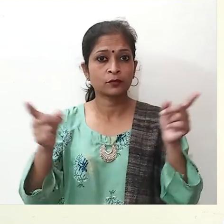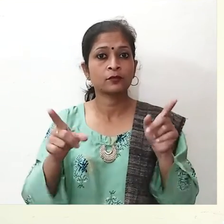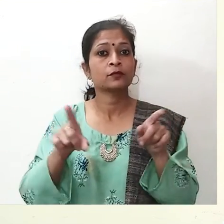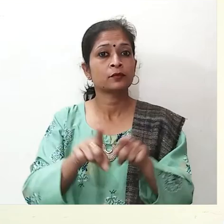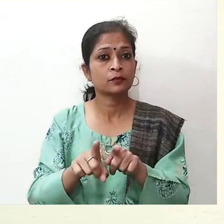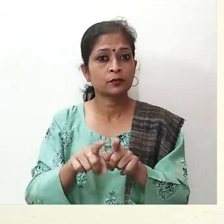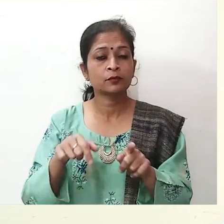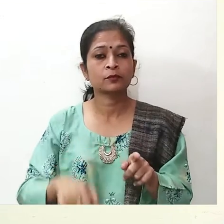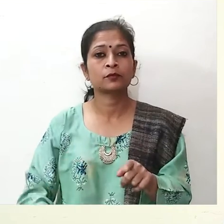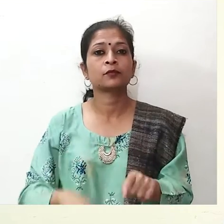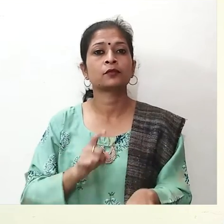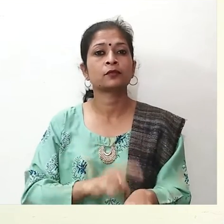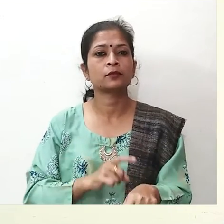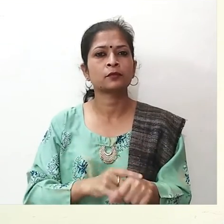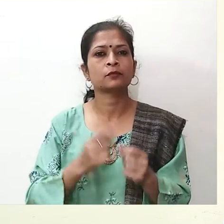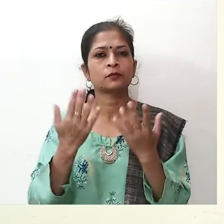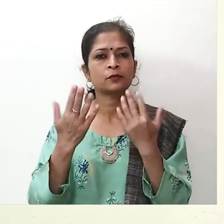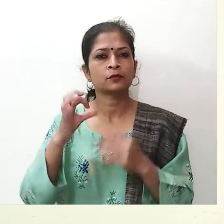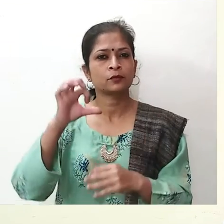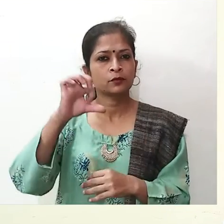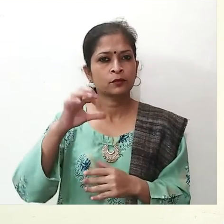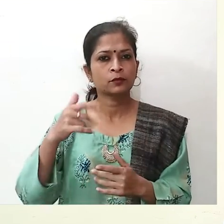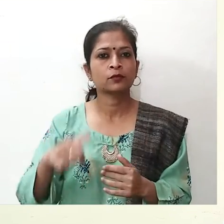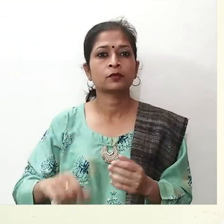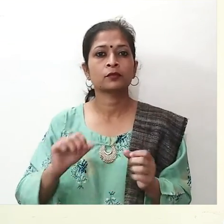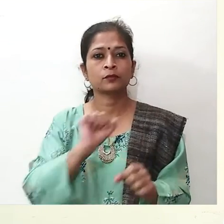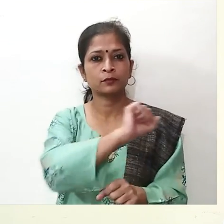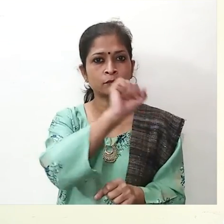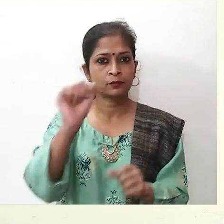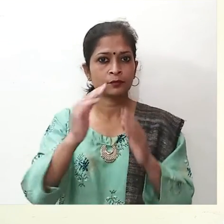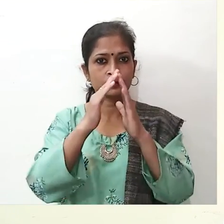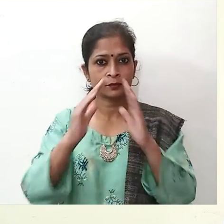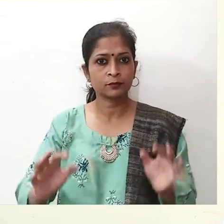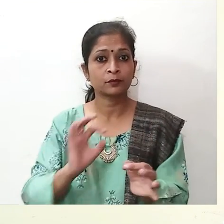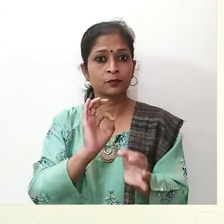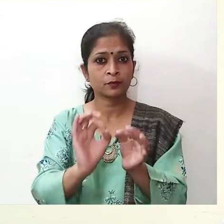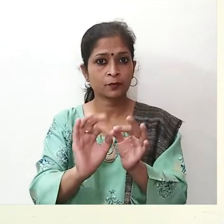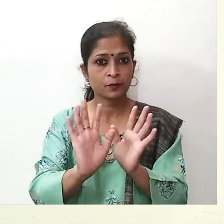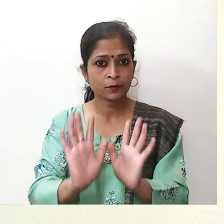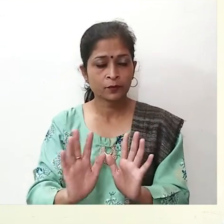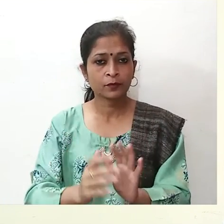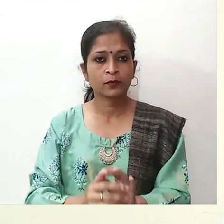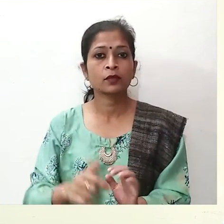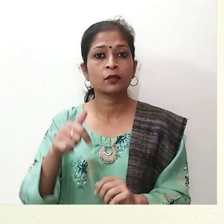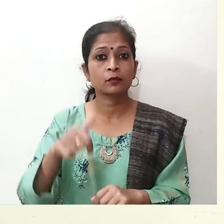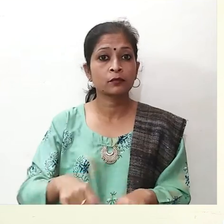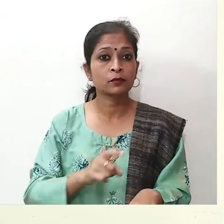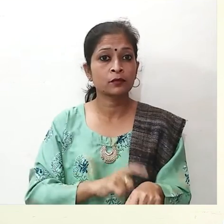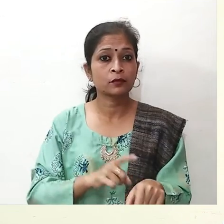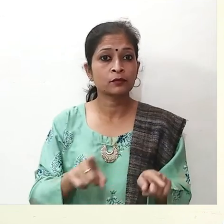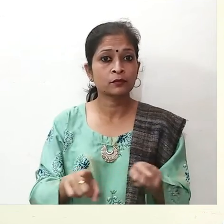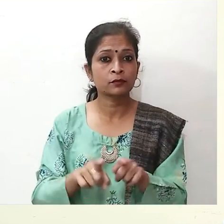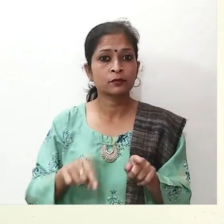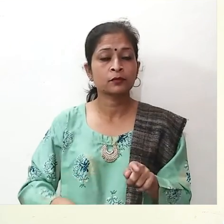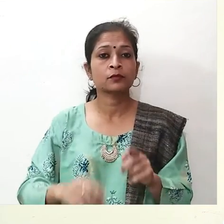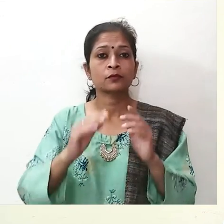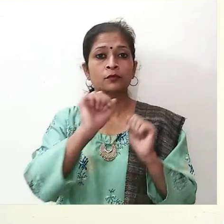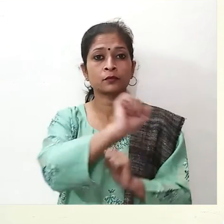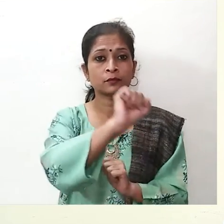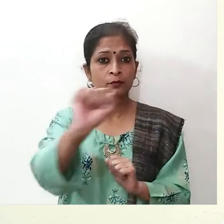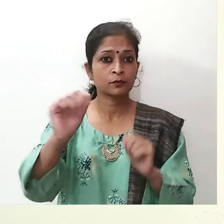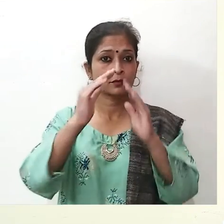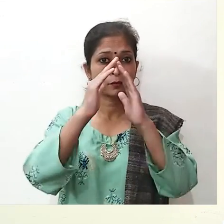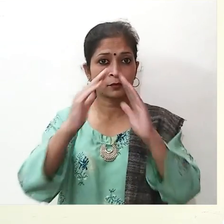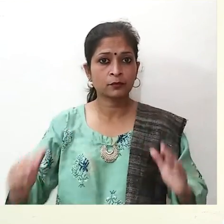अनुरोध अनुसार नौ मिनिट तक अपने अपने घरों में रोश्नी करेंगे, इस वक्त हम लोग अपने घरों की बाकी